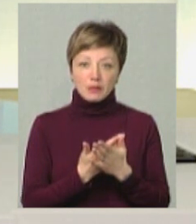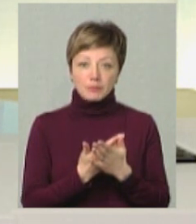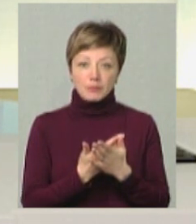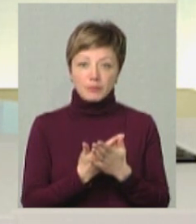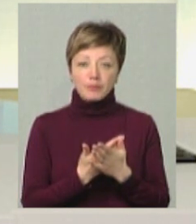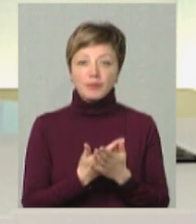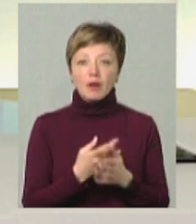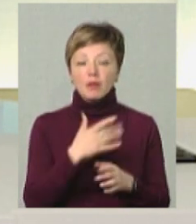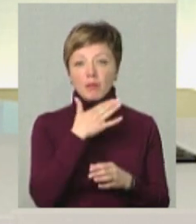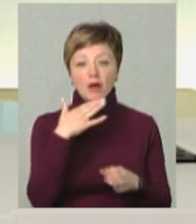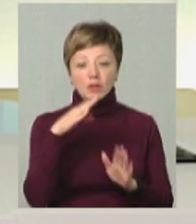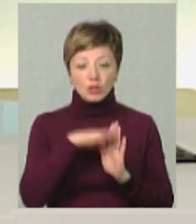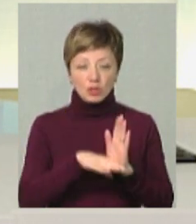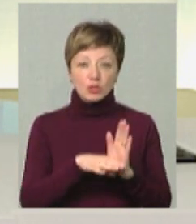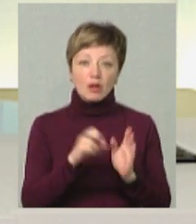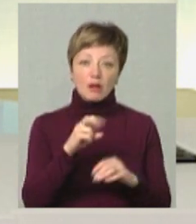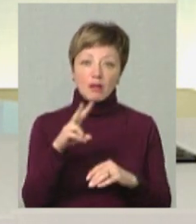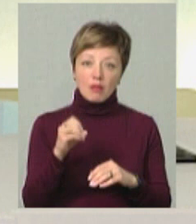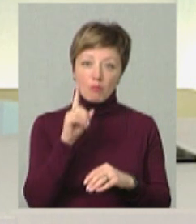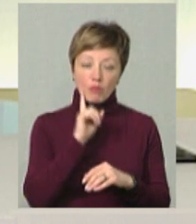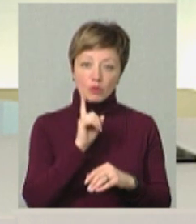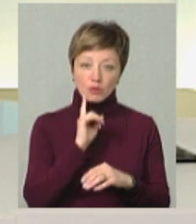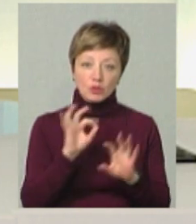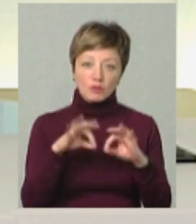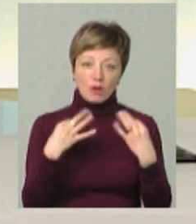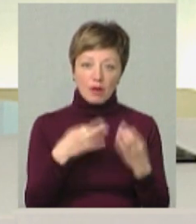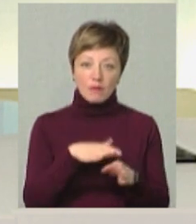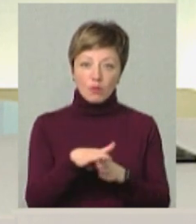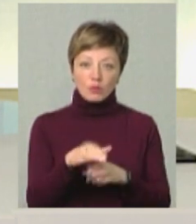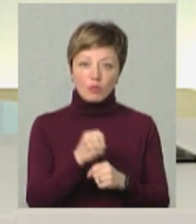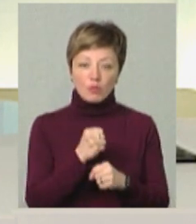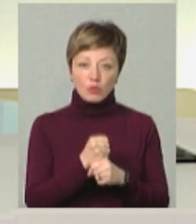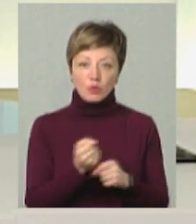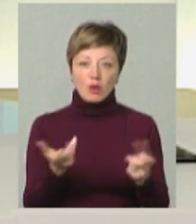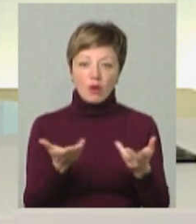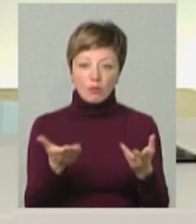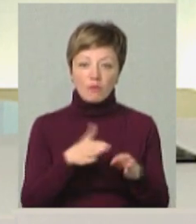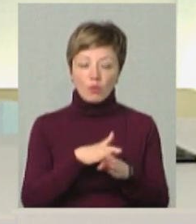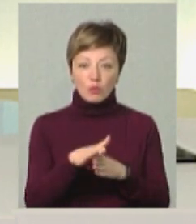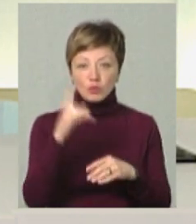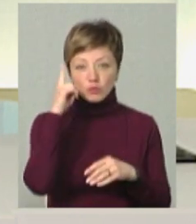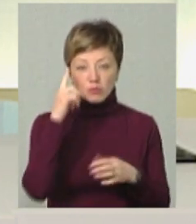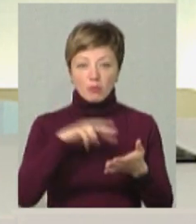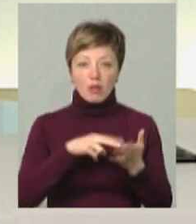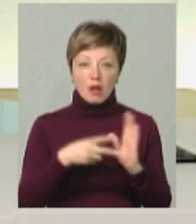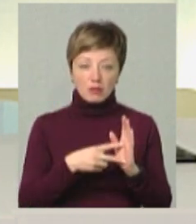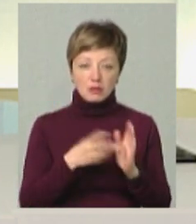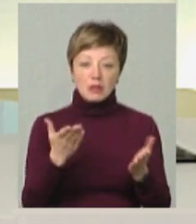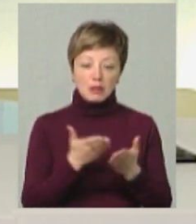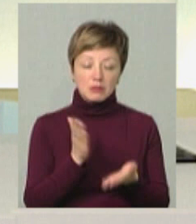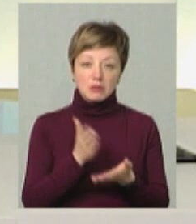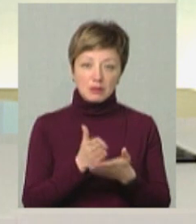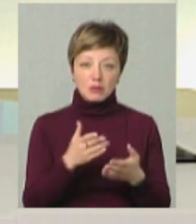гірша, якби, і підрядники на це дивилися, але поки що вона дозволяє виконувати роботу, яку ми виконуємо. Я думаю, що ті плани, які поставили,